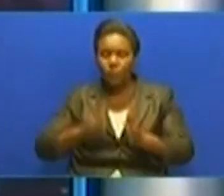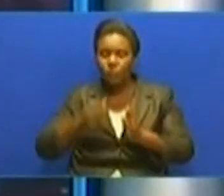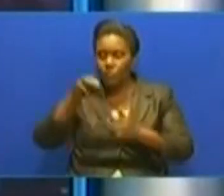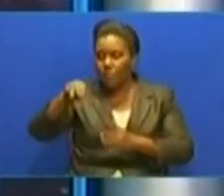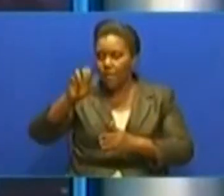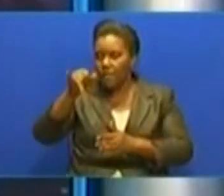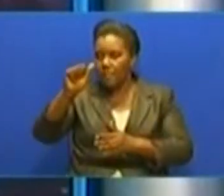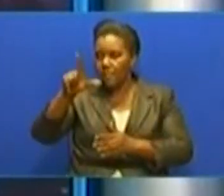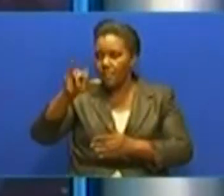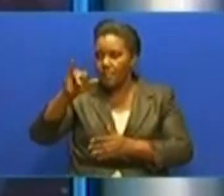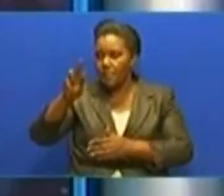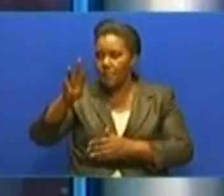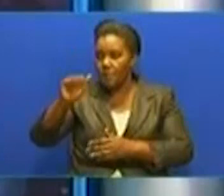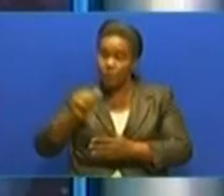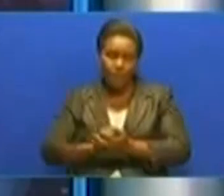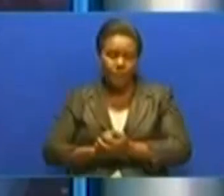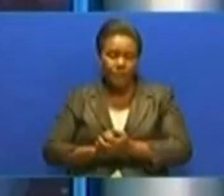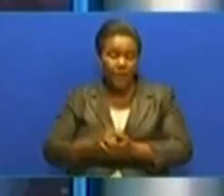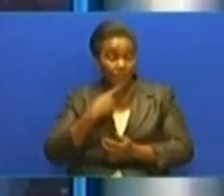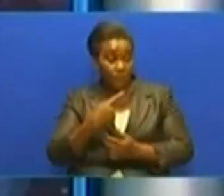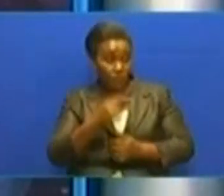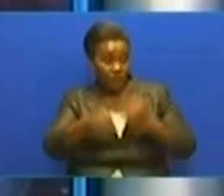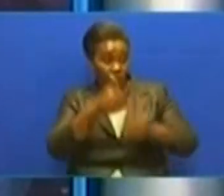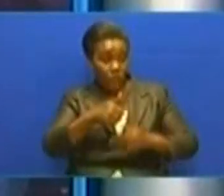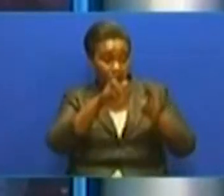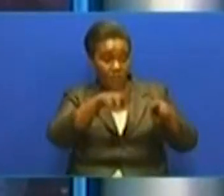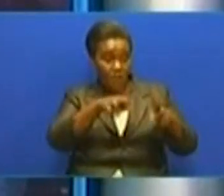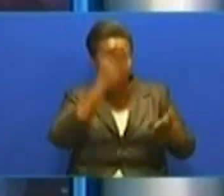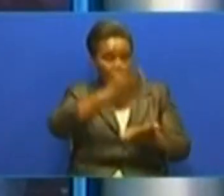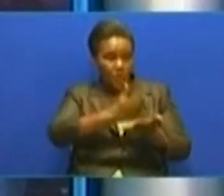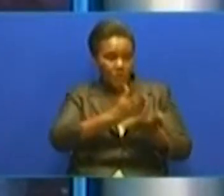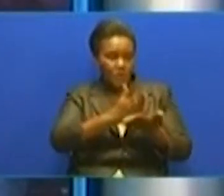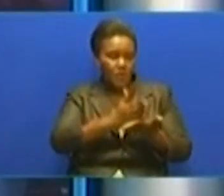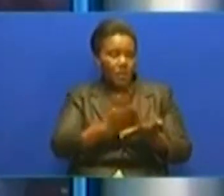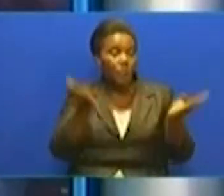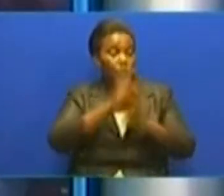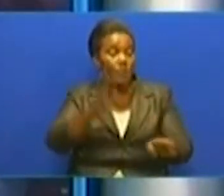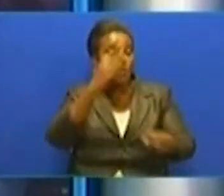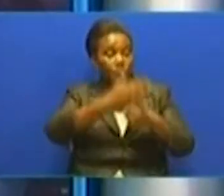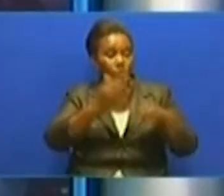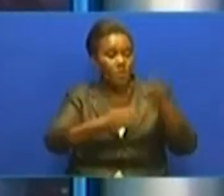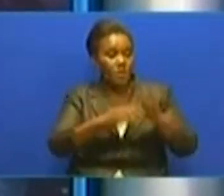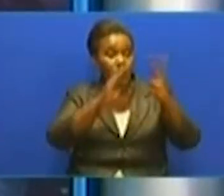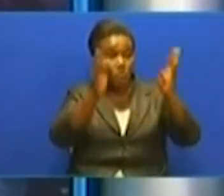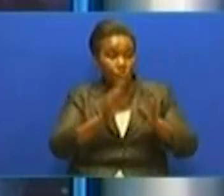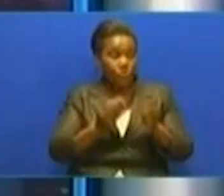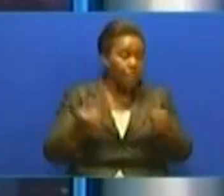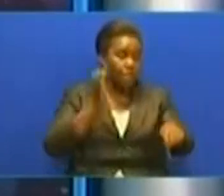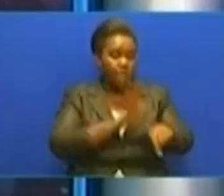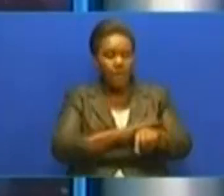Kasim Majaliwa metuawito kwa ongozo wa mahakama nchini kwa kikisho na kamilisha ujenzo miundombini ya mahakama